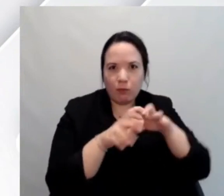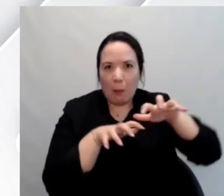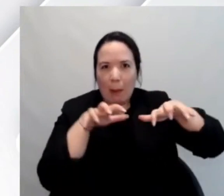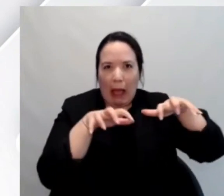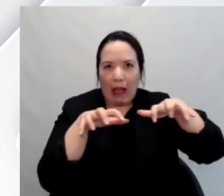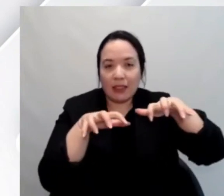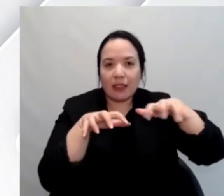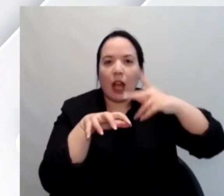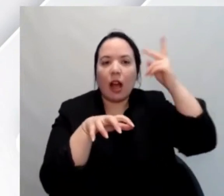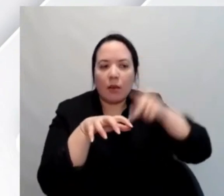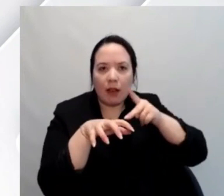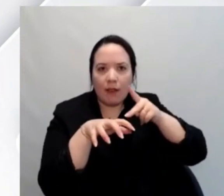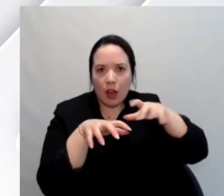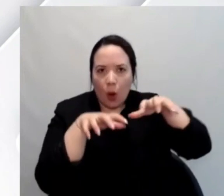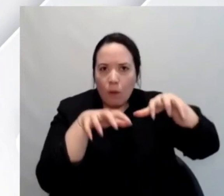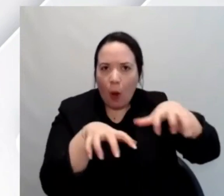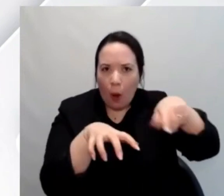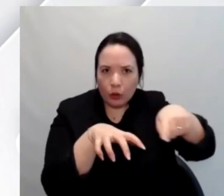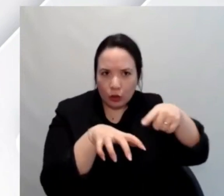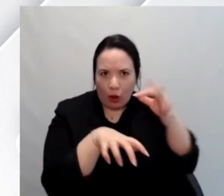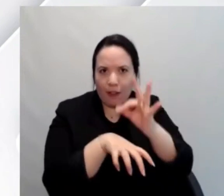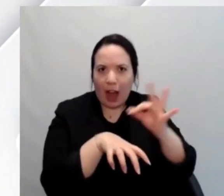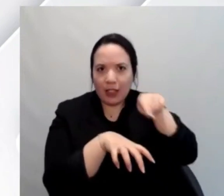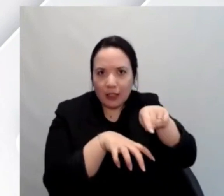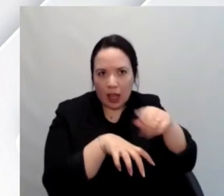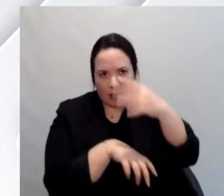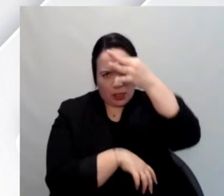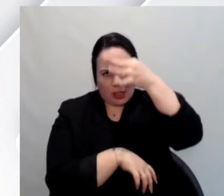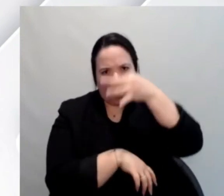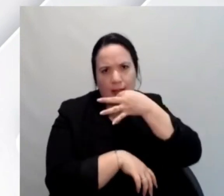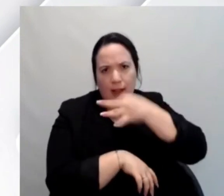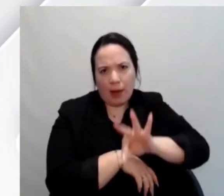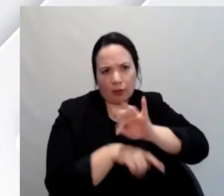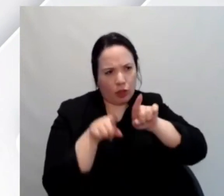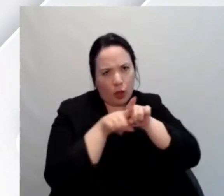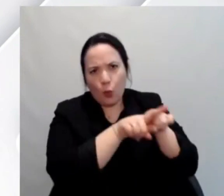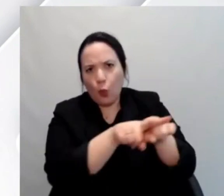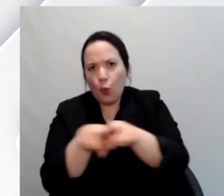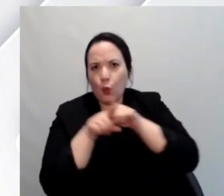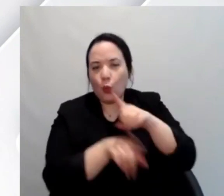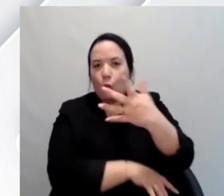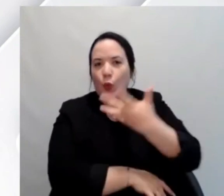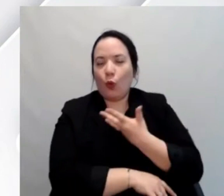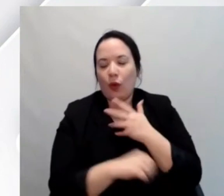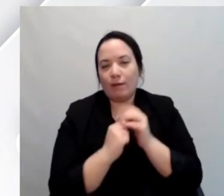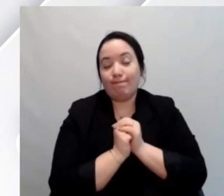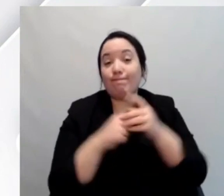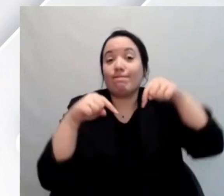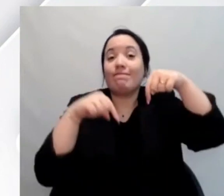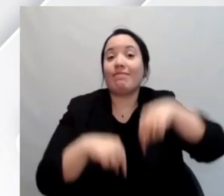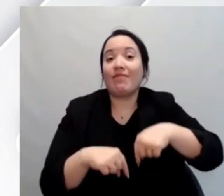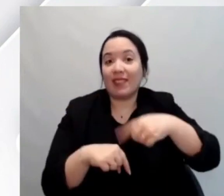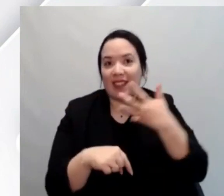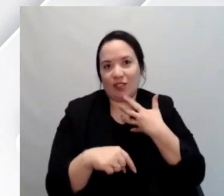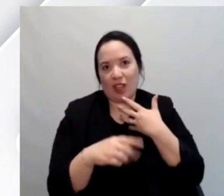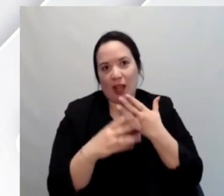essere con capacità come tutti gli altri. E a questo punto ho ben una serie di